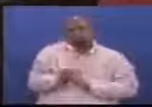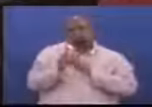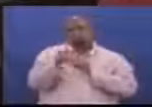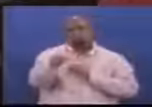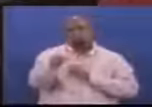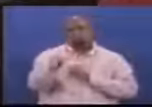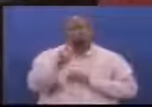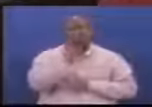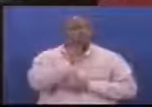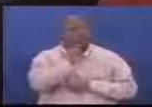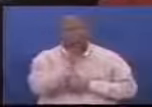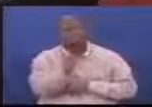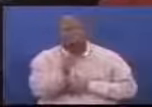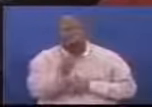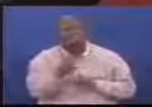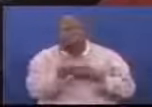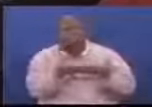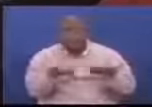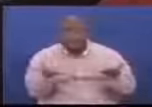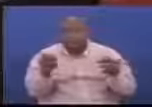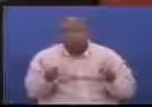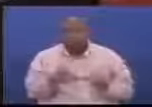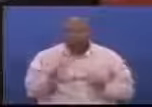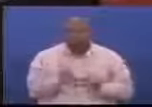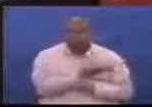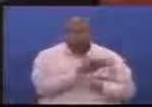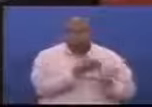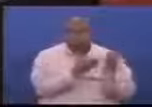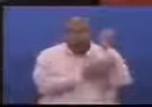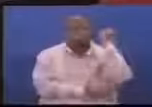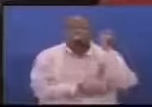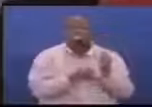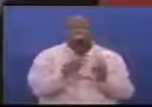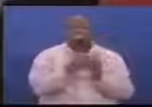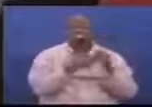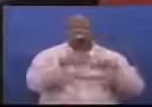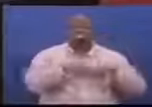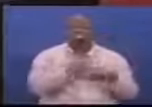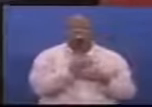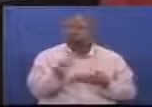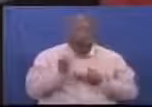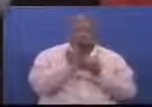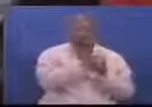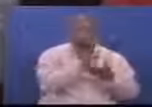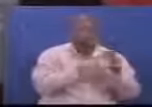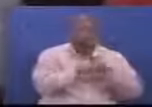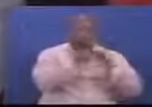Kaka Hawwezi kuondoa umaskini wa nchi Bila kuekeza kwenye kilimo Never